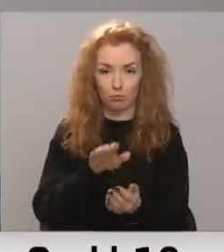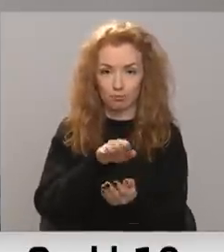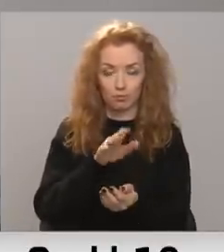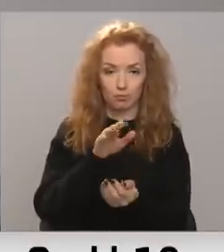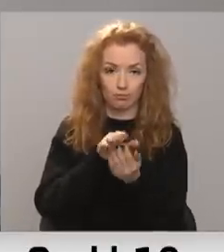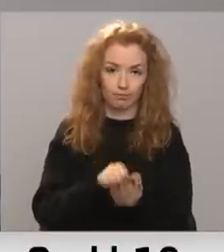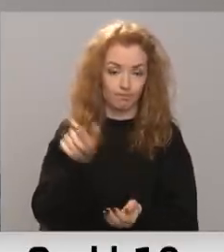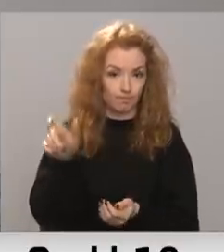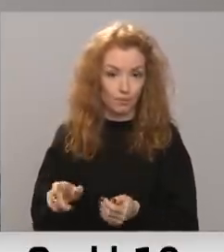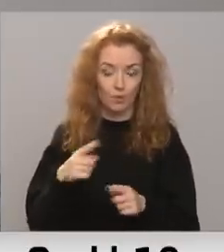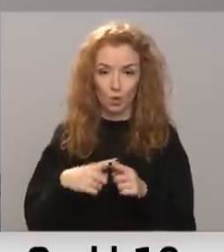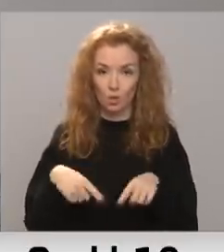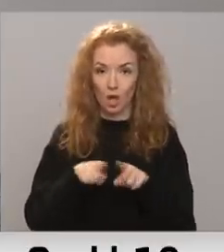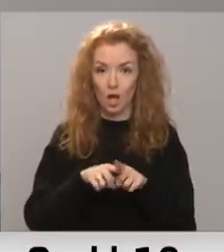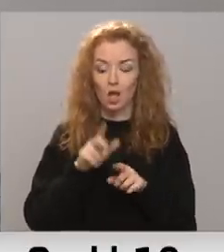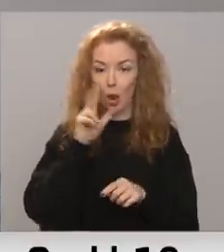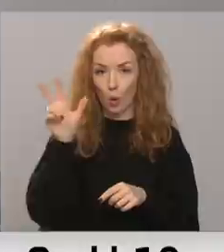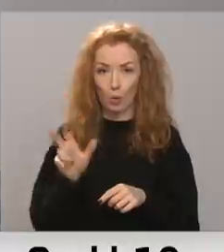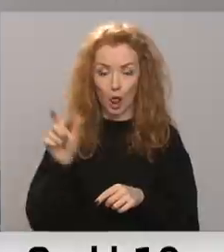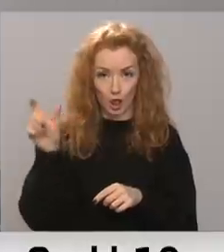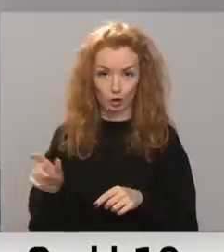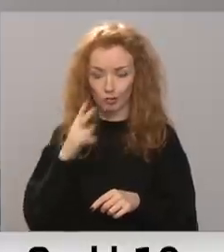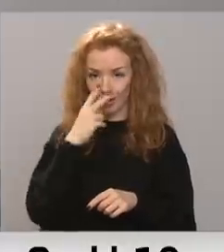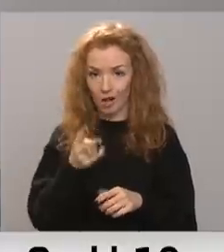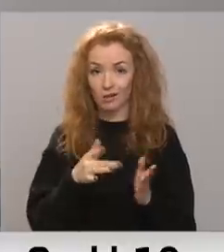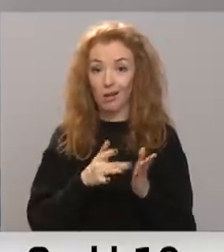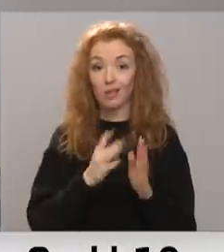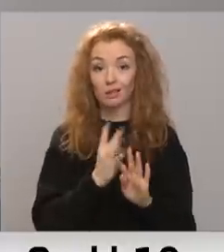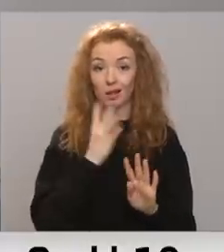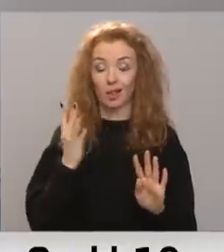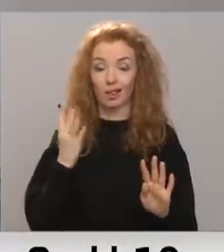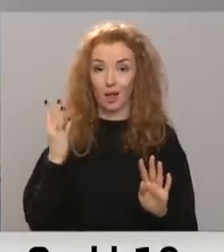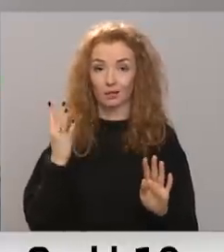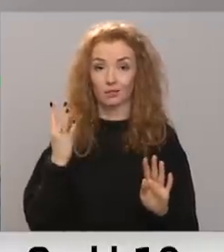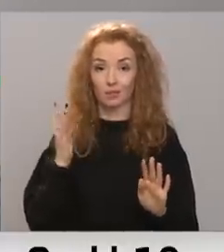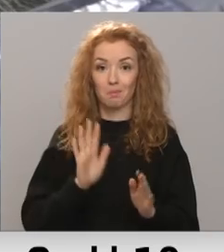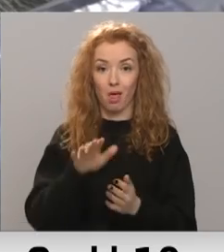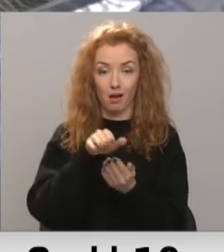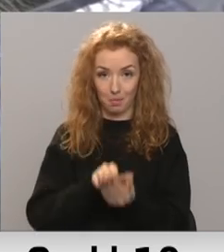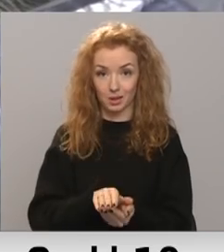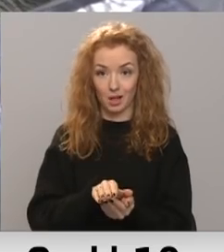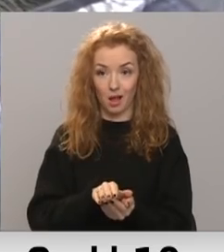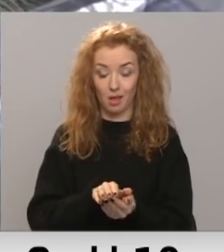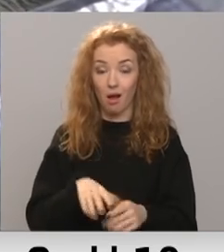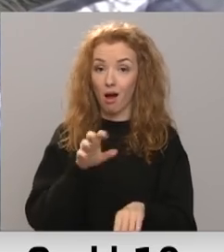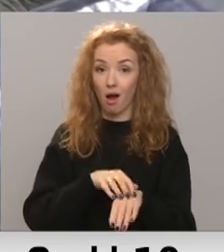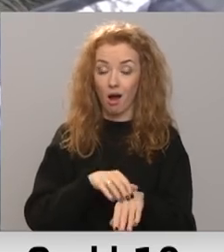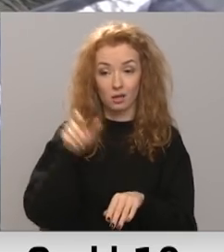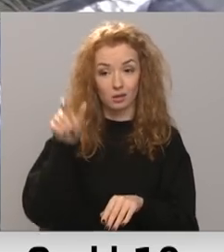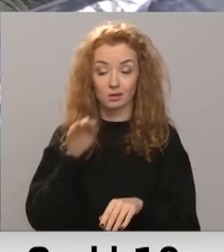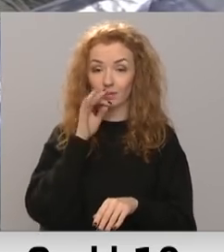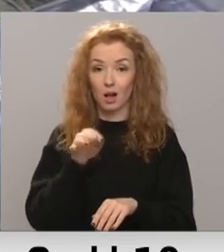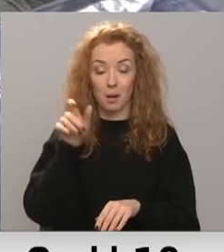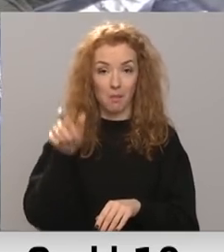jau redzāt, arī tipiši Daugavpilieši redz, kādas rīndas veidojas kapsētas. Kad norāda ārsti, nereti